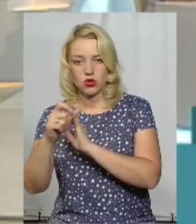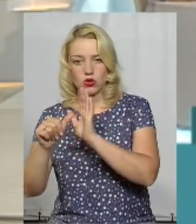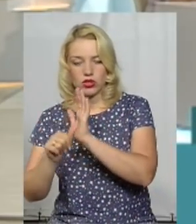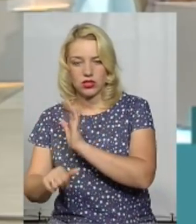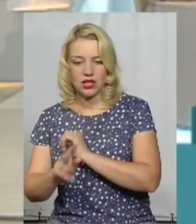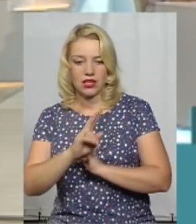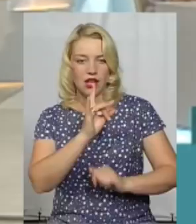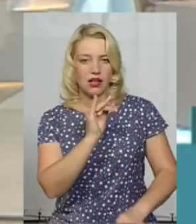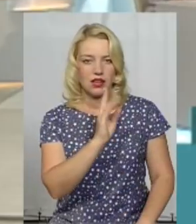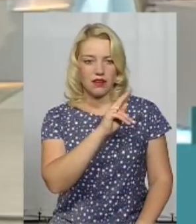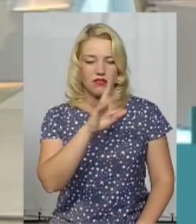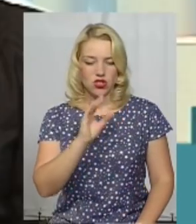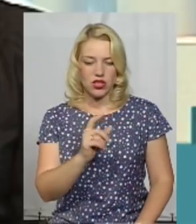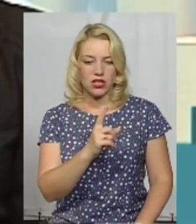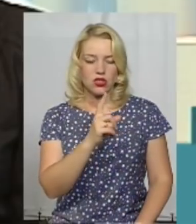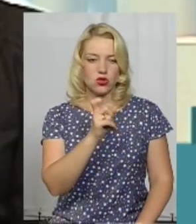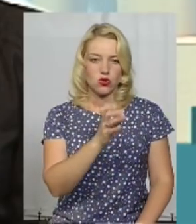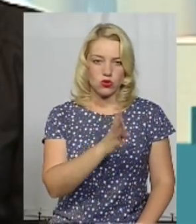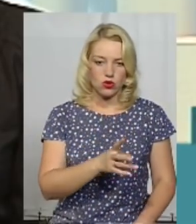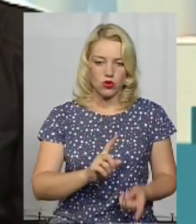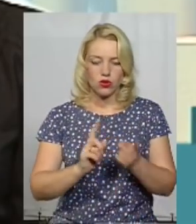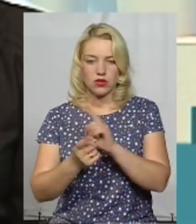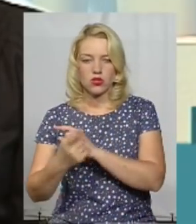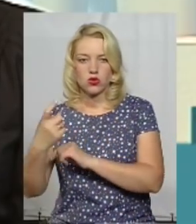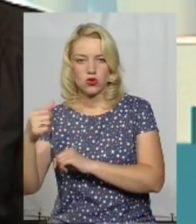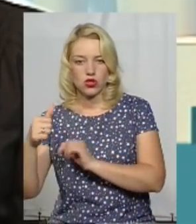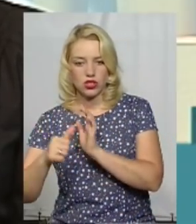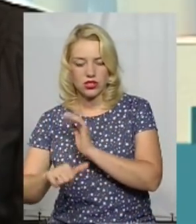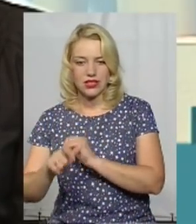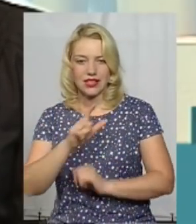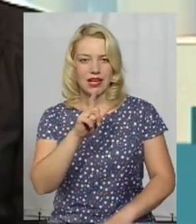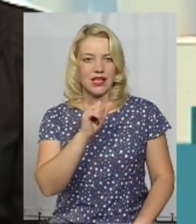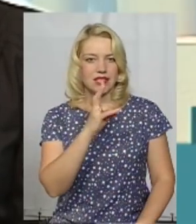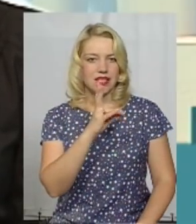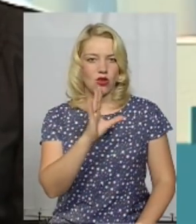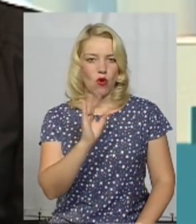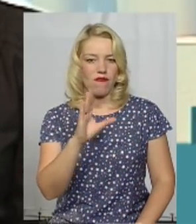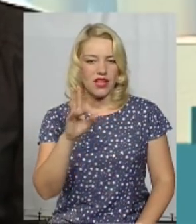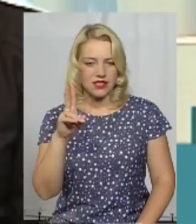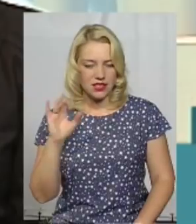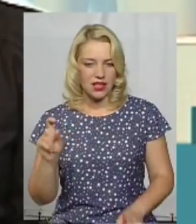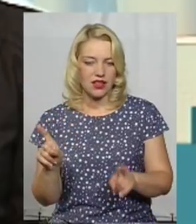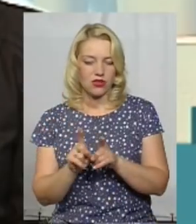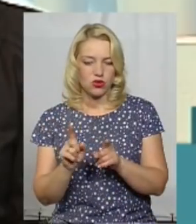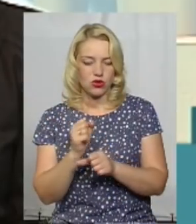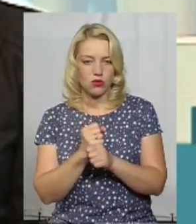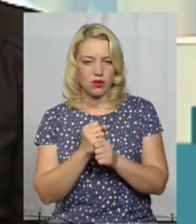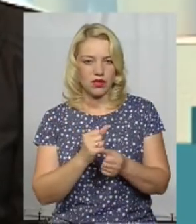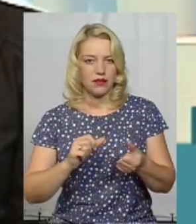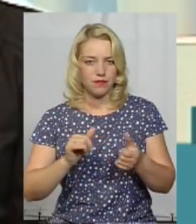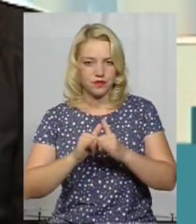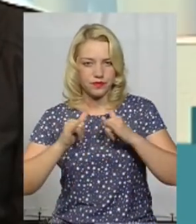160. Так, Сема, Зінковецький. У нас 5 будинків інтернатів. І коли уповноважений пише речі, які